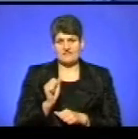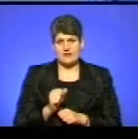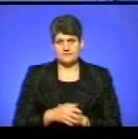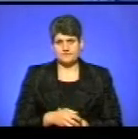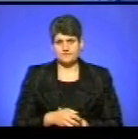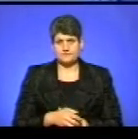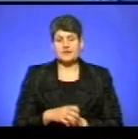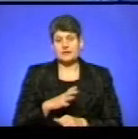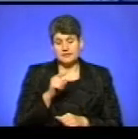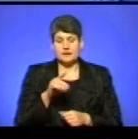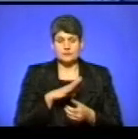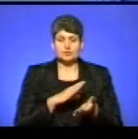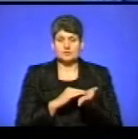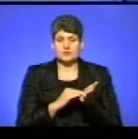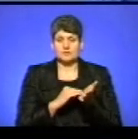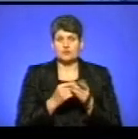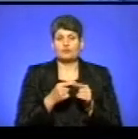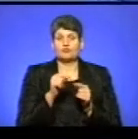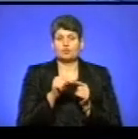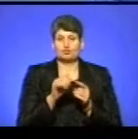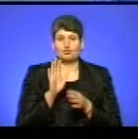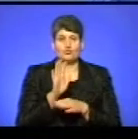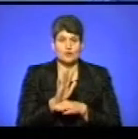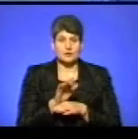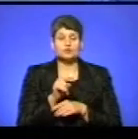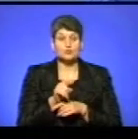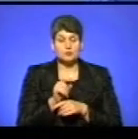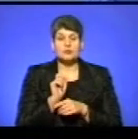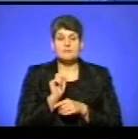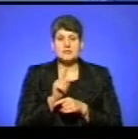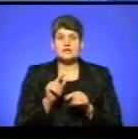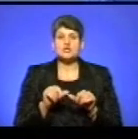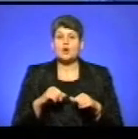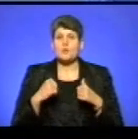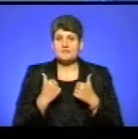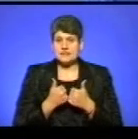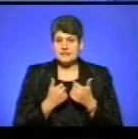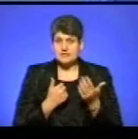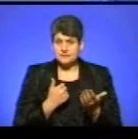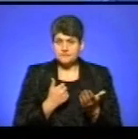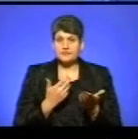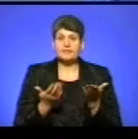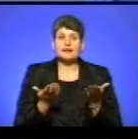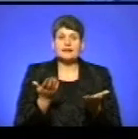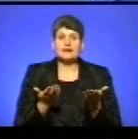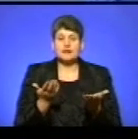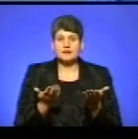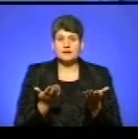Так було сказано в цьому указі. І от тоді була призначена комісія, яка